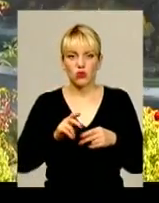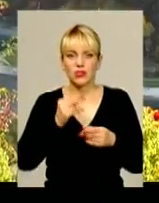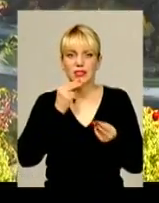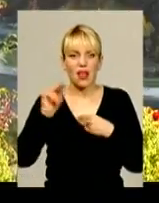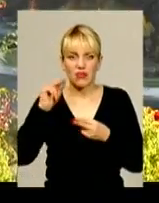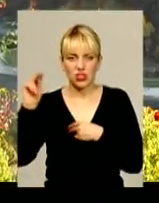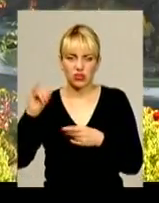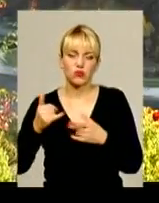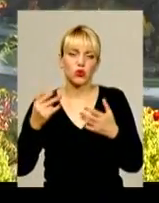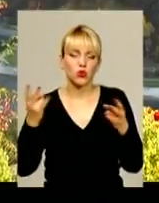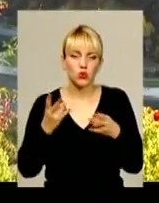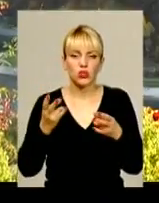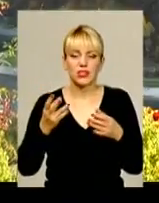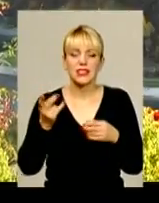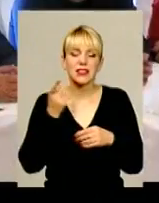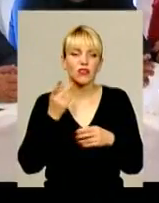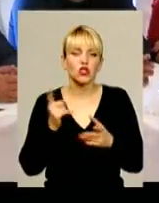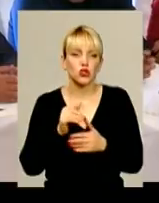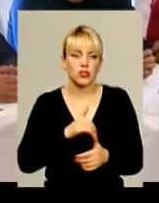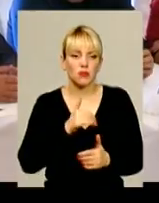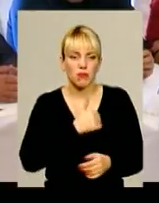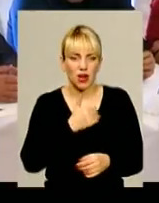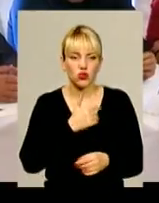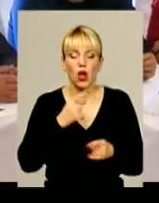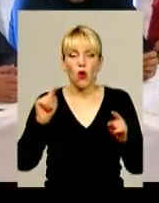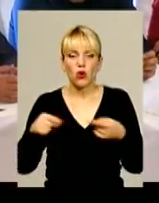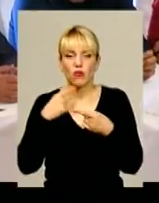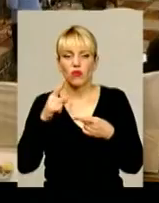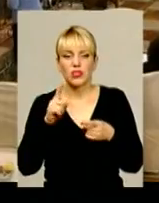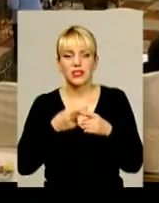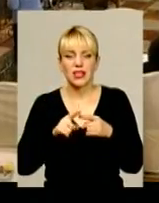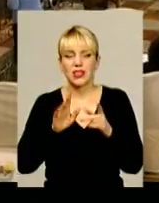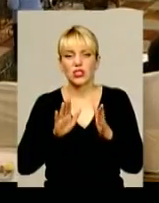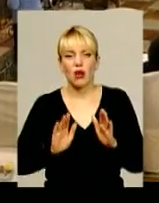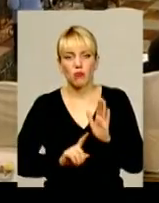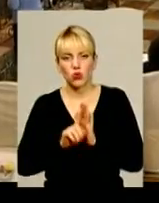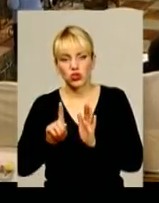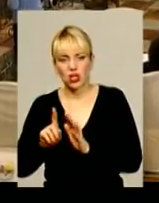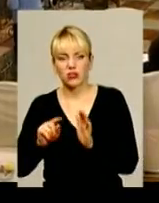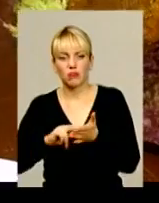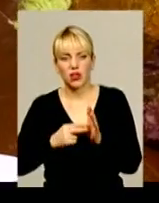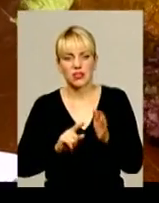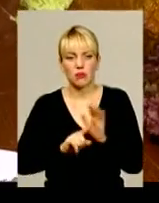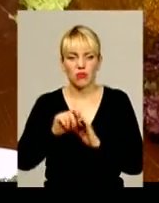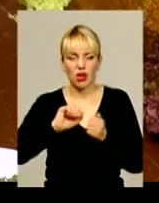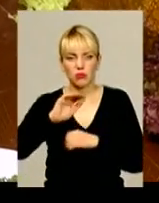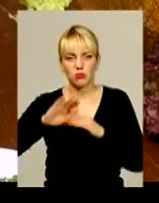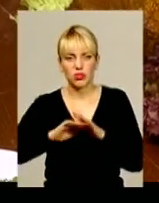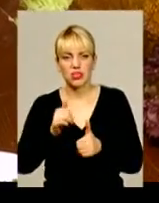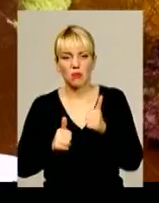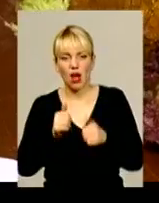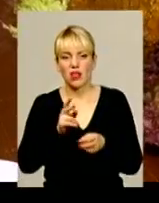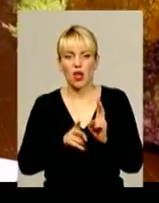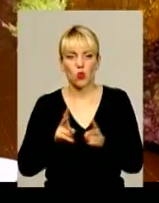Завжди треба до чогось спрагнути. Організатори кажуть, що це лише початок. У планах започаткувати в Кам'янці-Подільському змагання